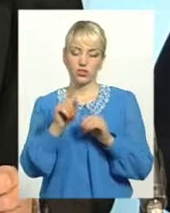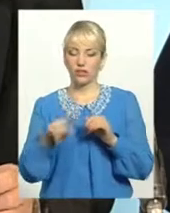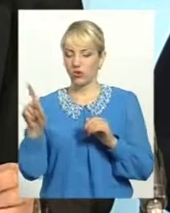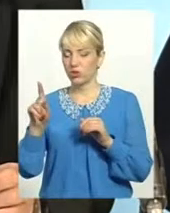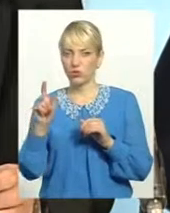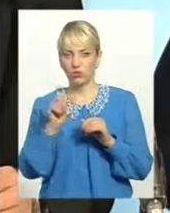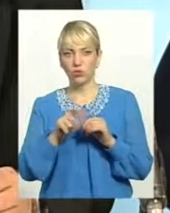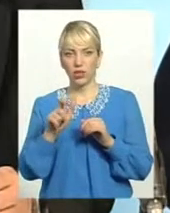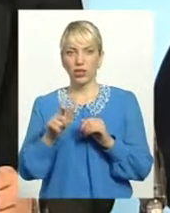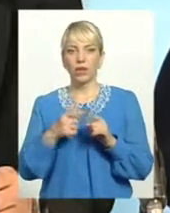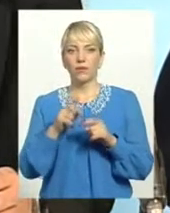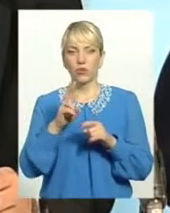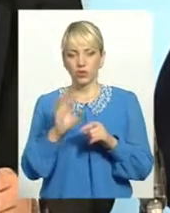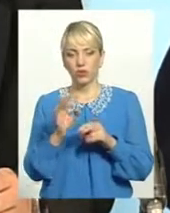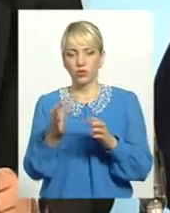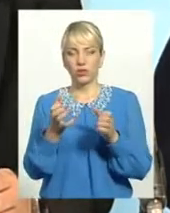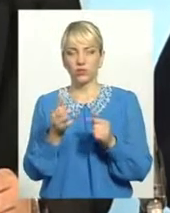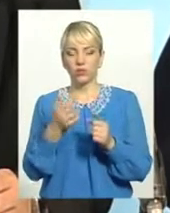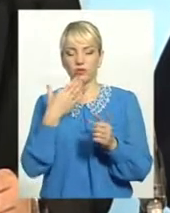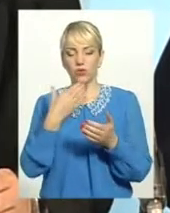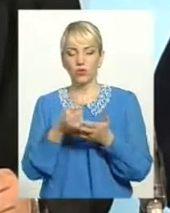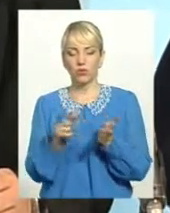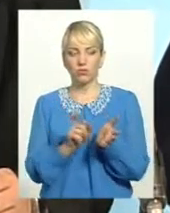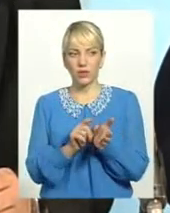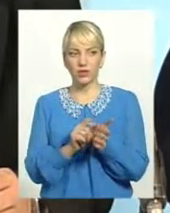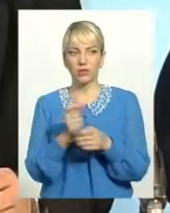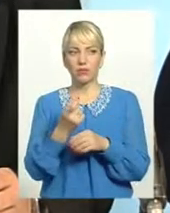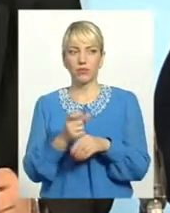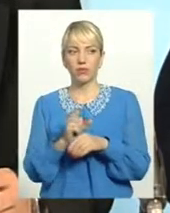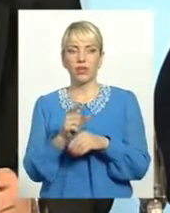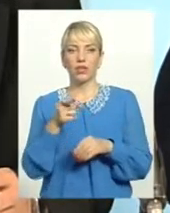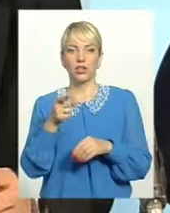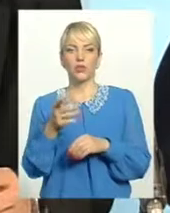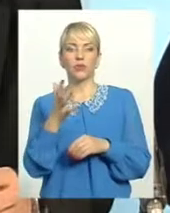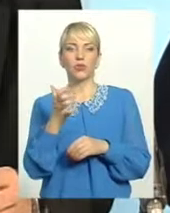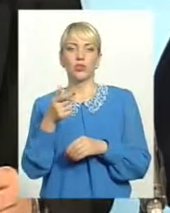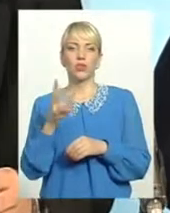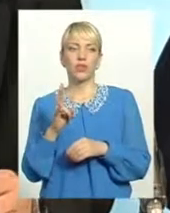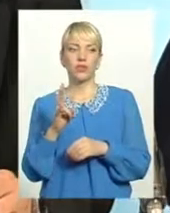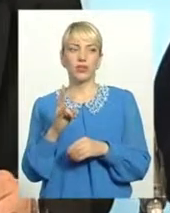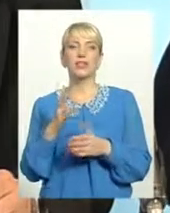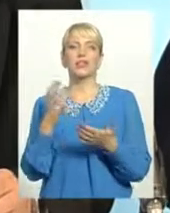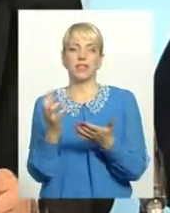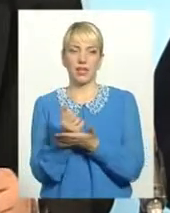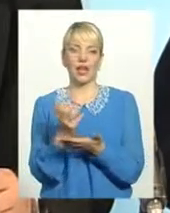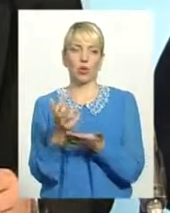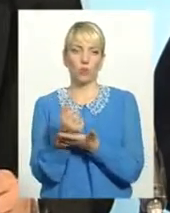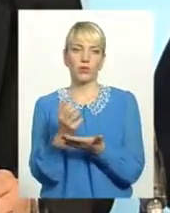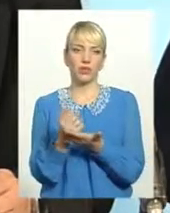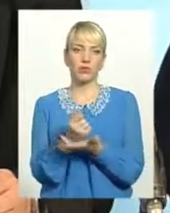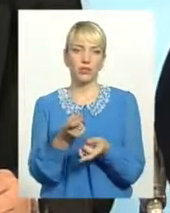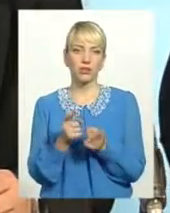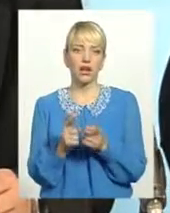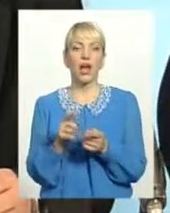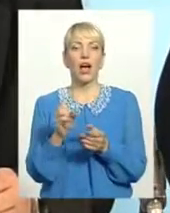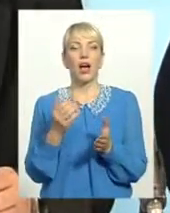людей отримають свою пенсію більше півтори тисячі гривень. Зароблено. Так, зароблено.